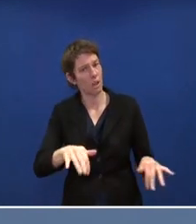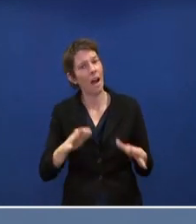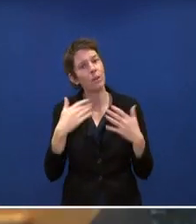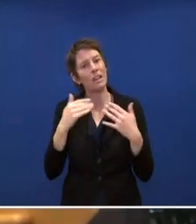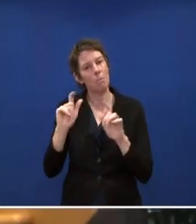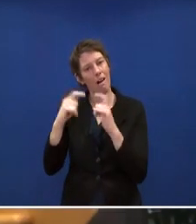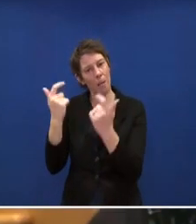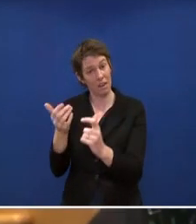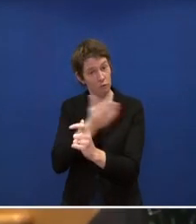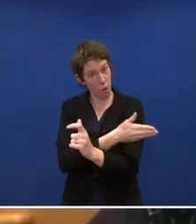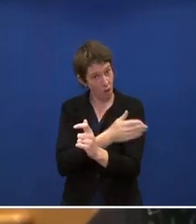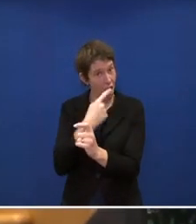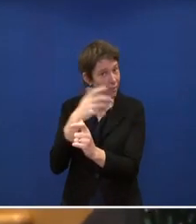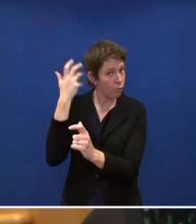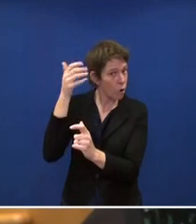Klimakabinett.